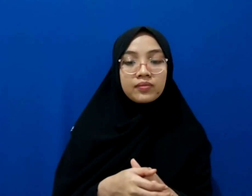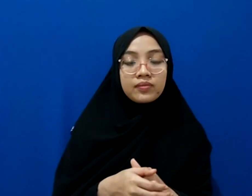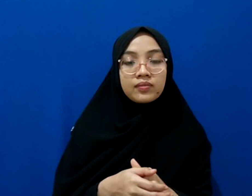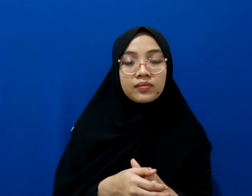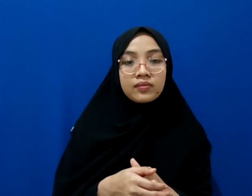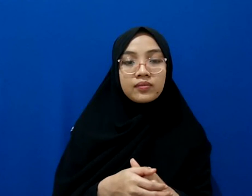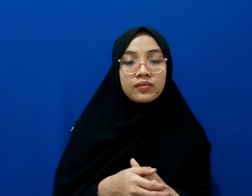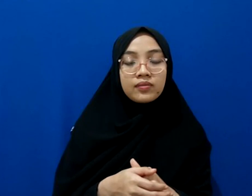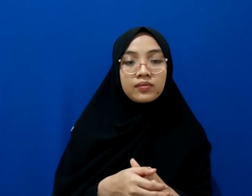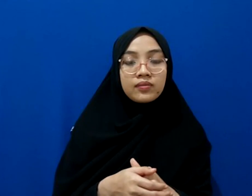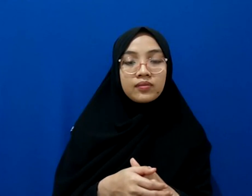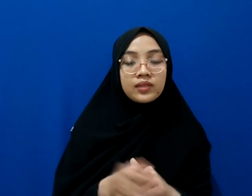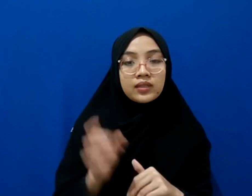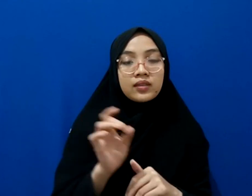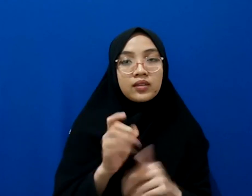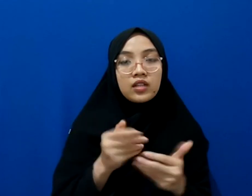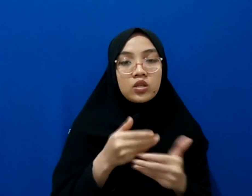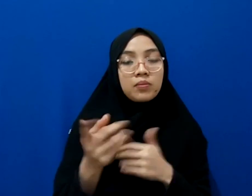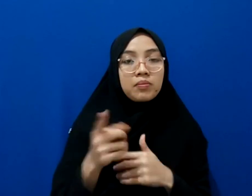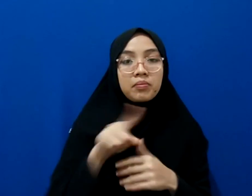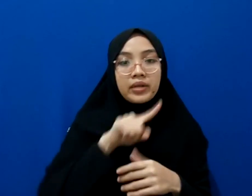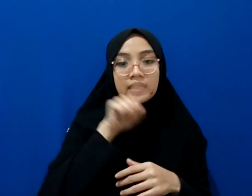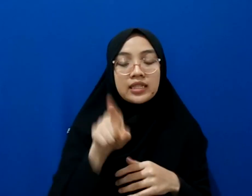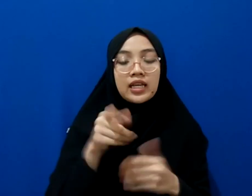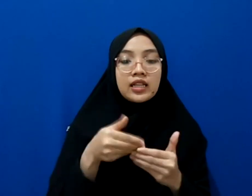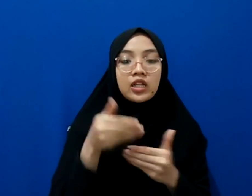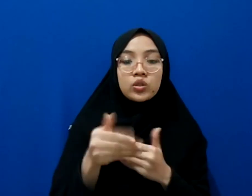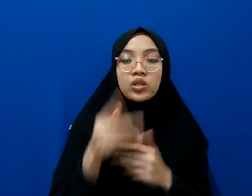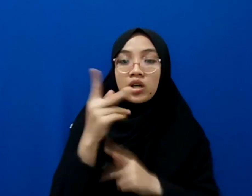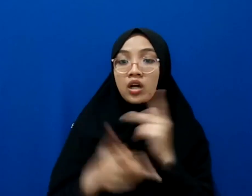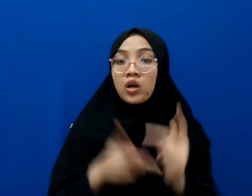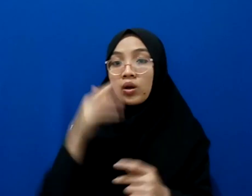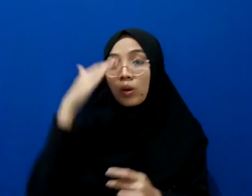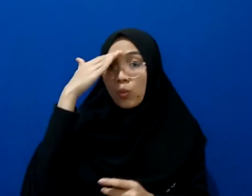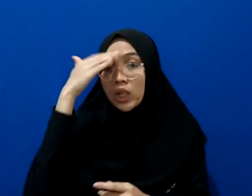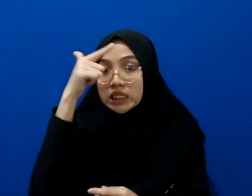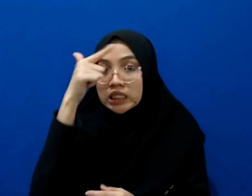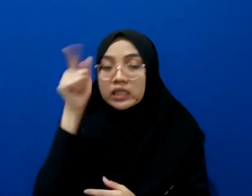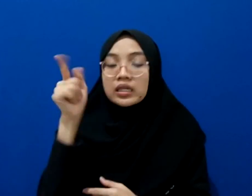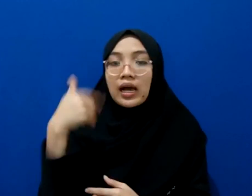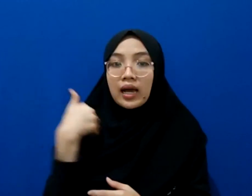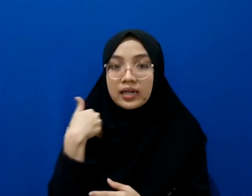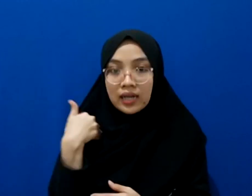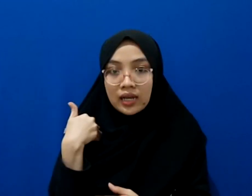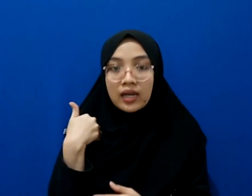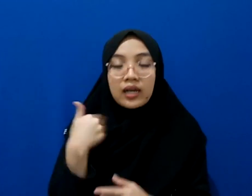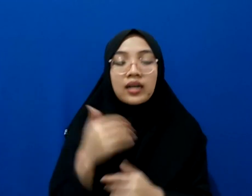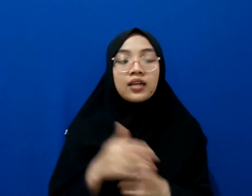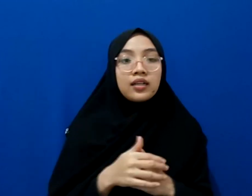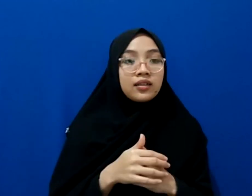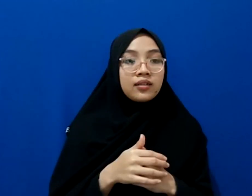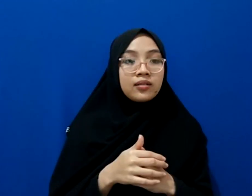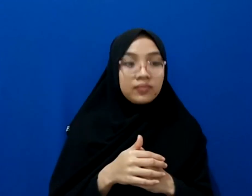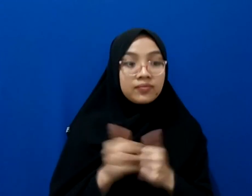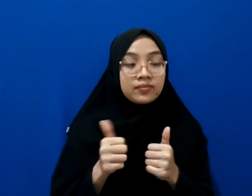dan kemudian pertanyaan selanjutnya ketika ada polisi polisi kan sama-sama tuh